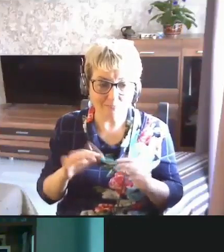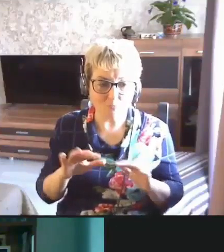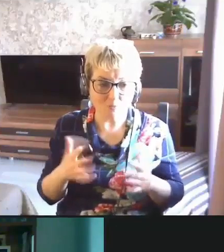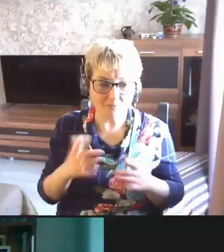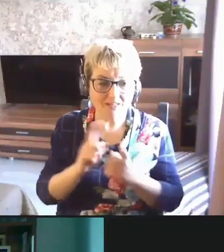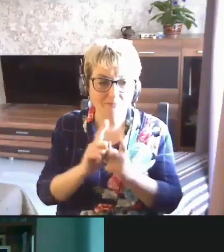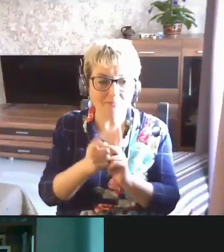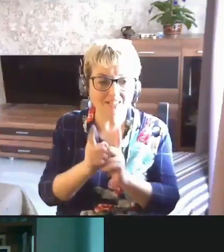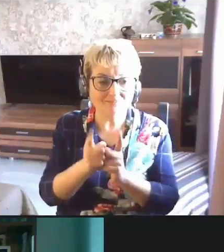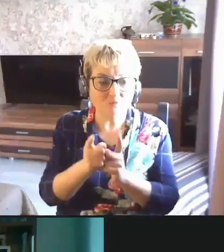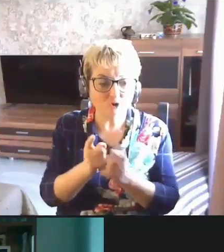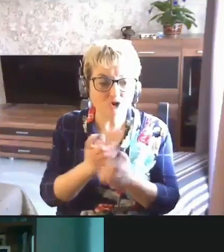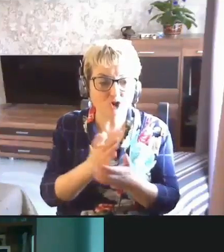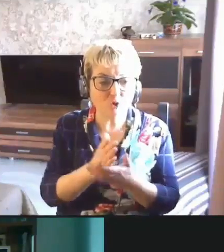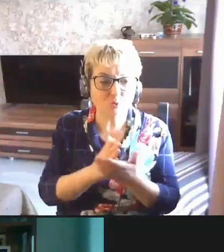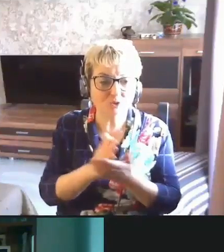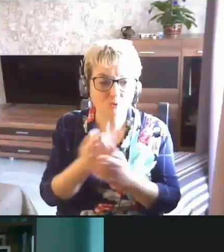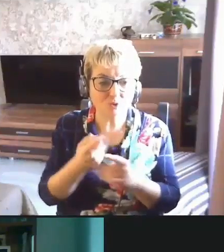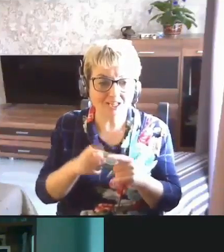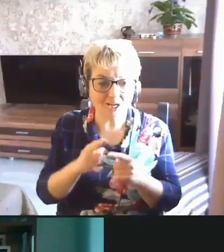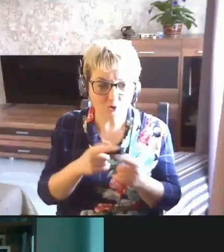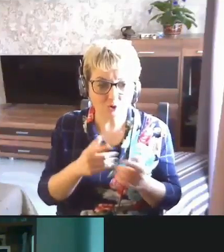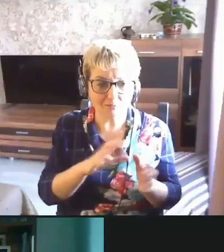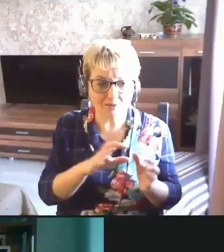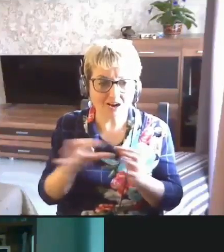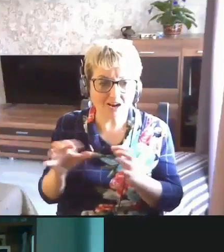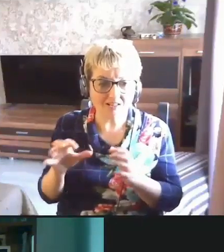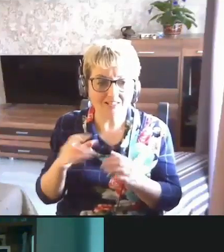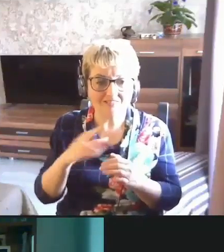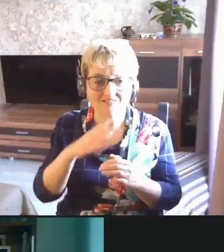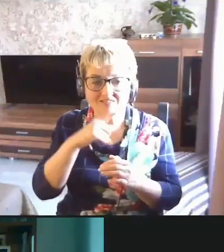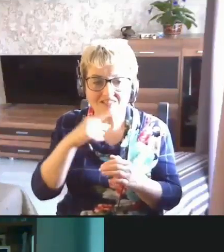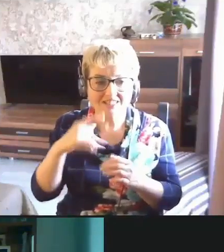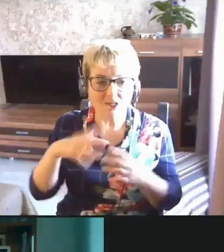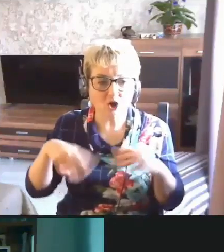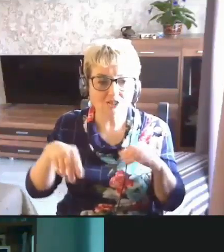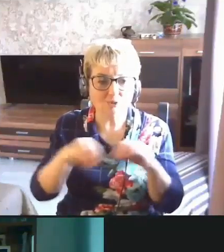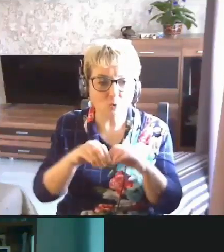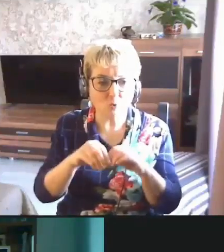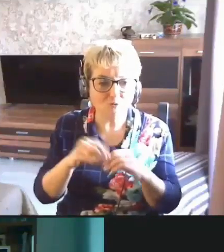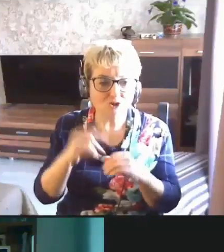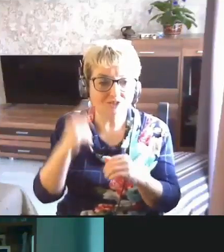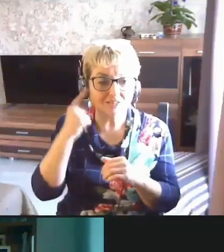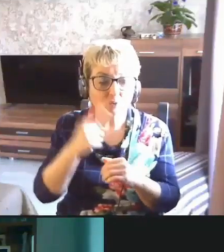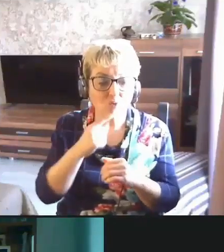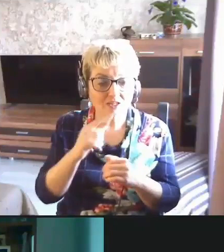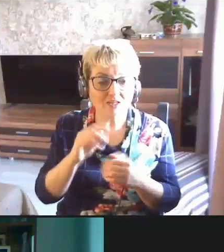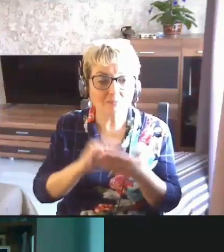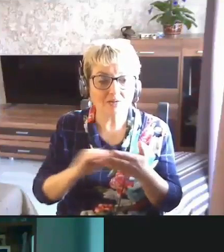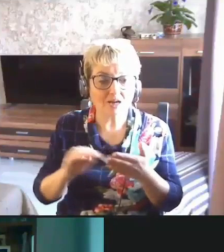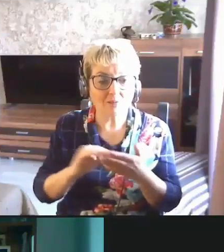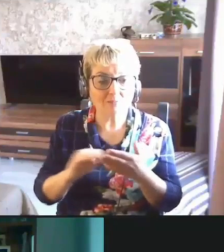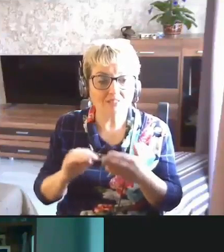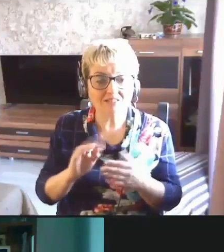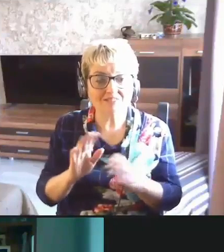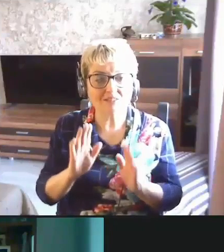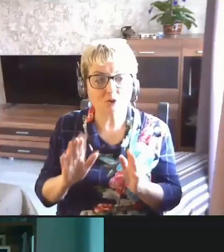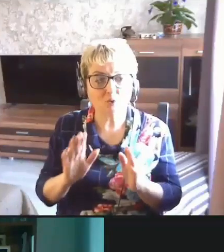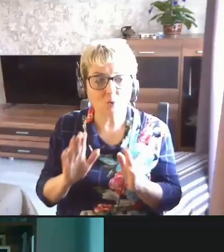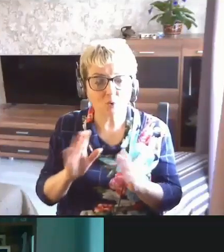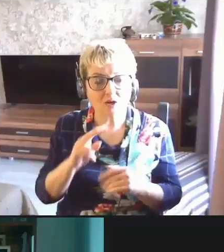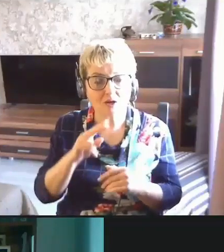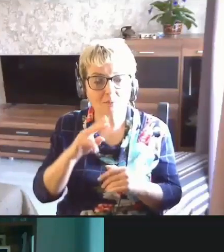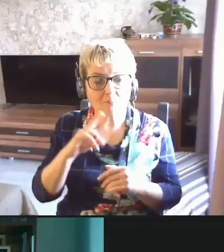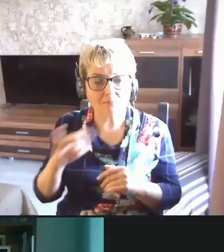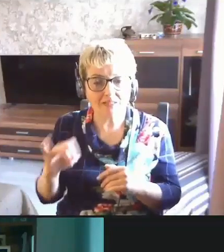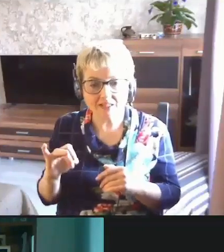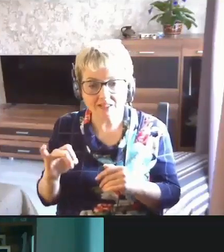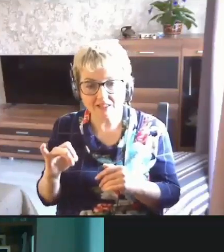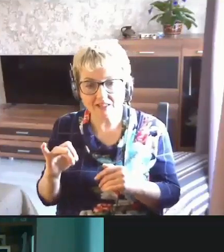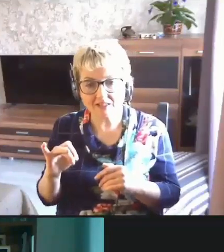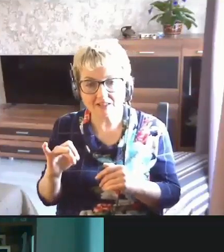переводчики услуги, которые мы оказываем в стратегическом обществе ТУКИЧ, оно прописано только при